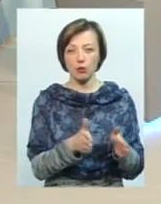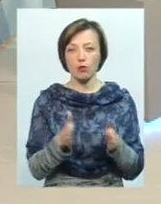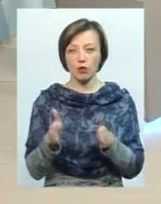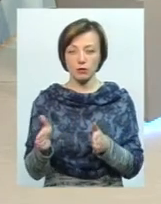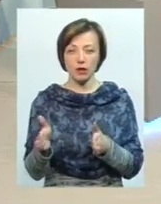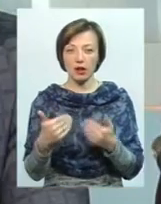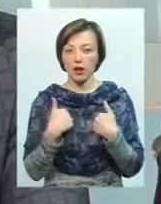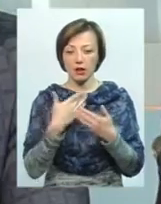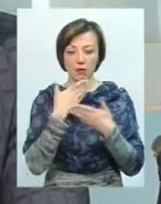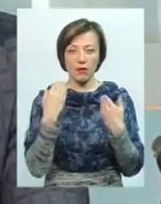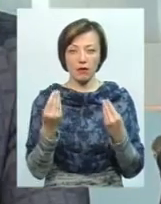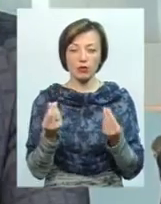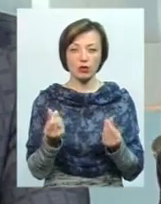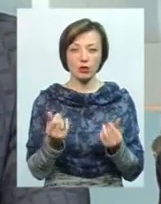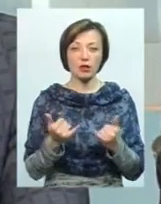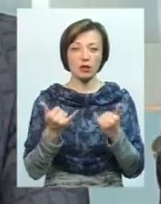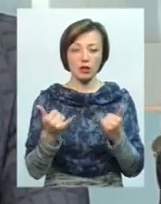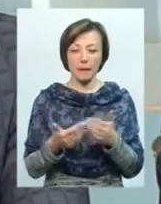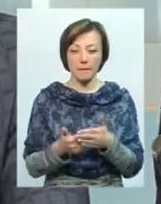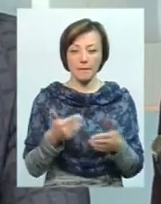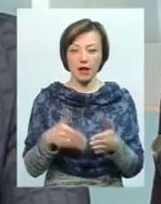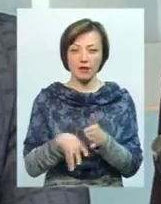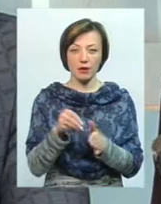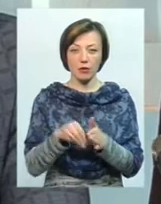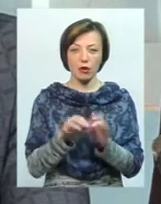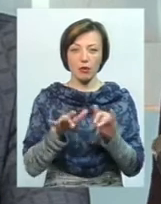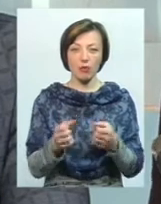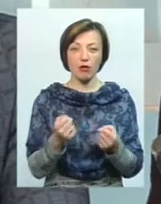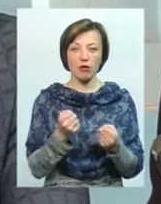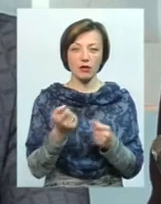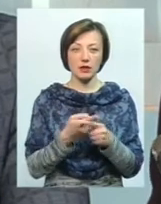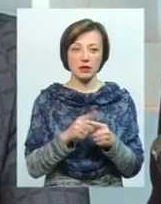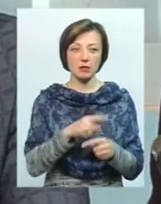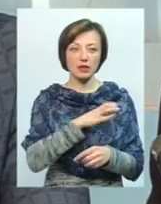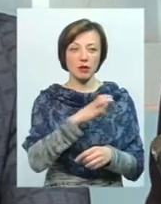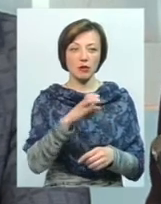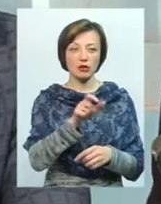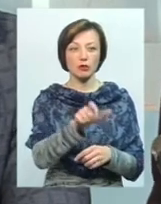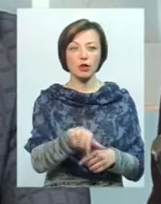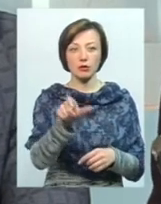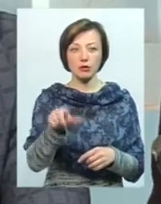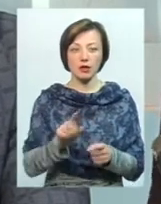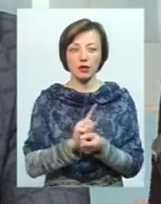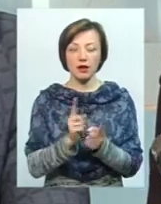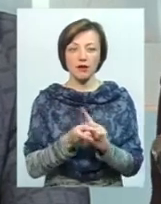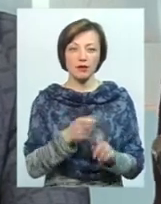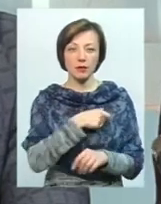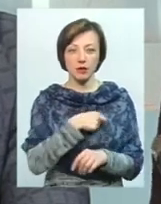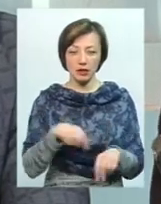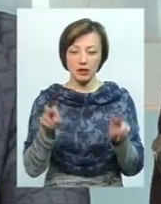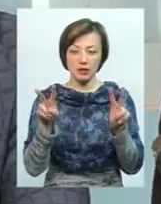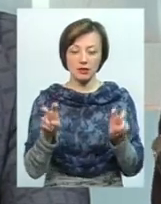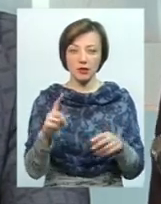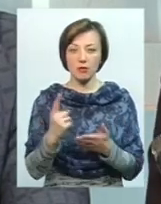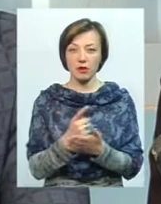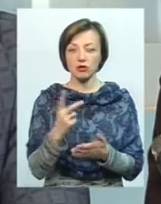практично не маючи грошей для предвиборчої кампанії, борувся з цими заможними людьми, ставав депутатом і називаю перший